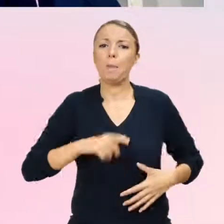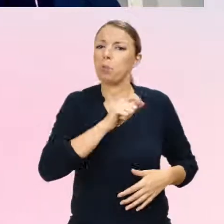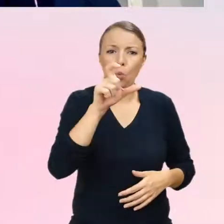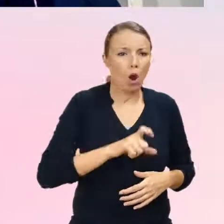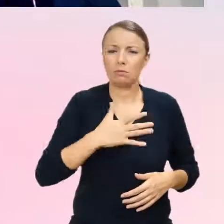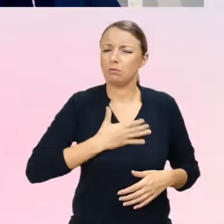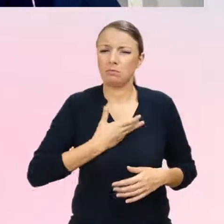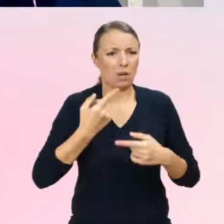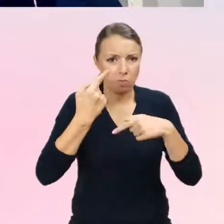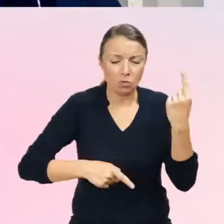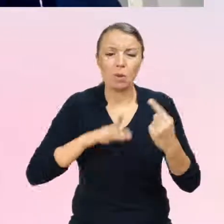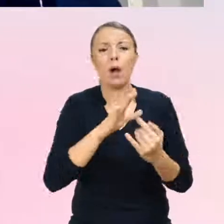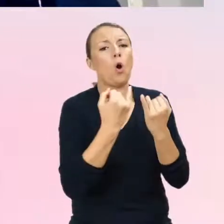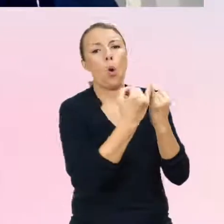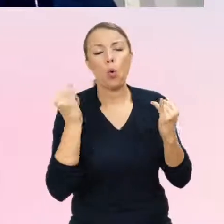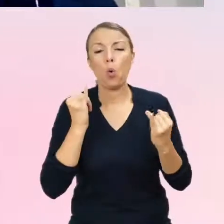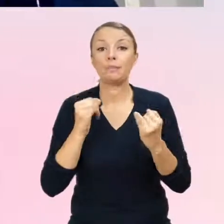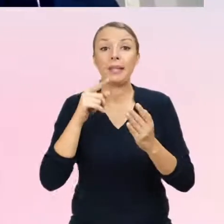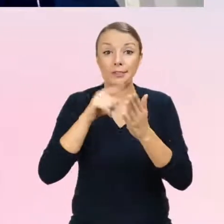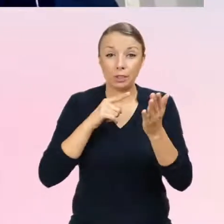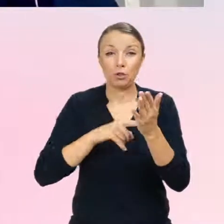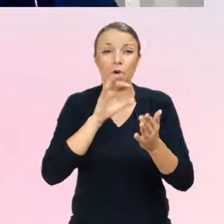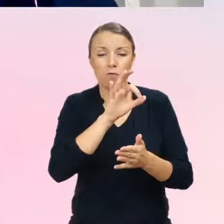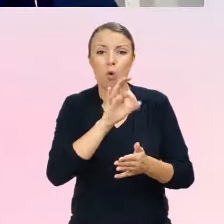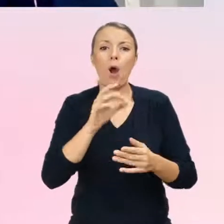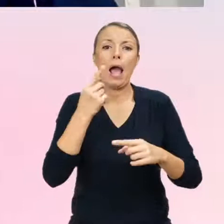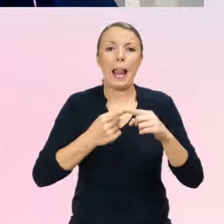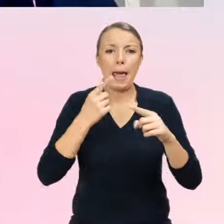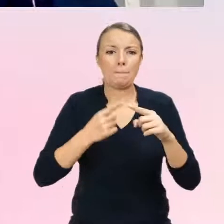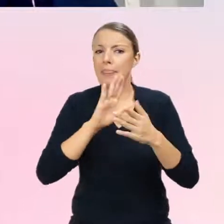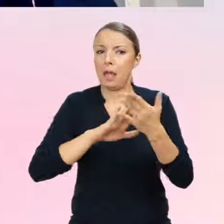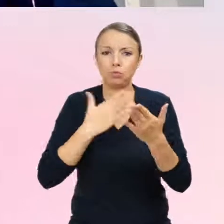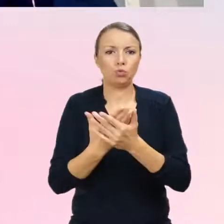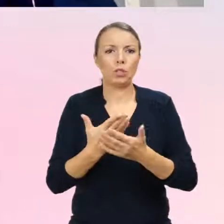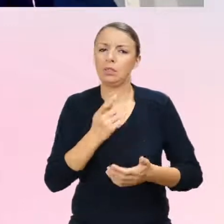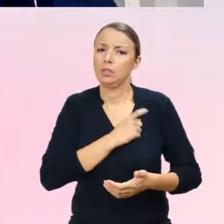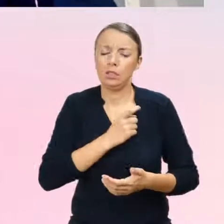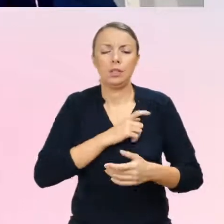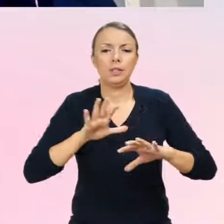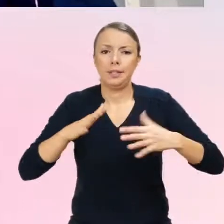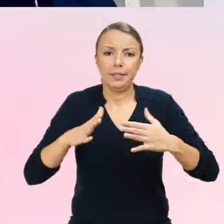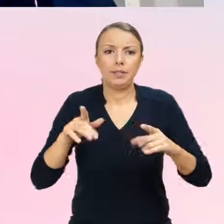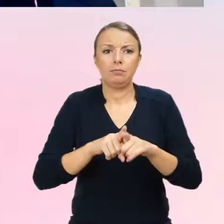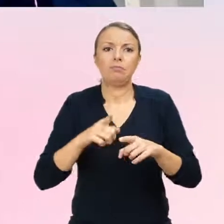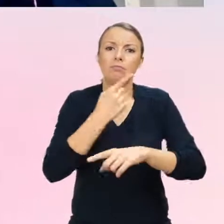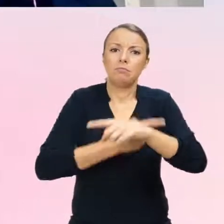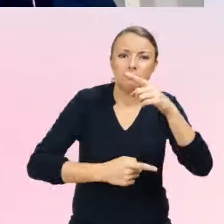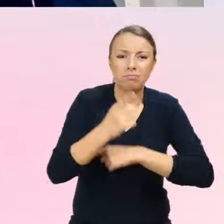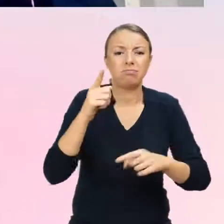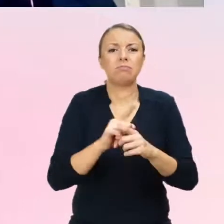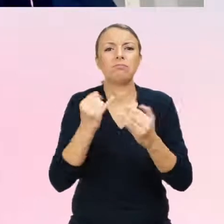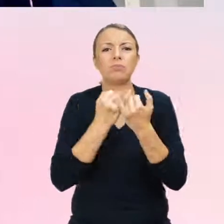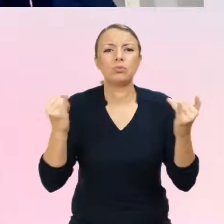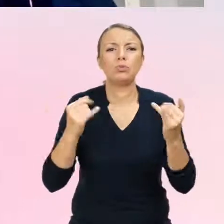Najczęstsze objawy psychopatologiczne to niepokój, obniżenie nastroju, samouszkodzenia, objawy obsesyjno-kompulsyjne,